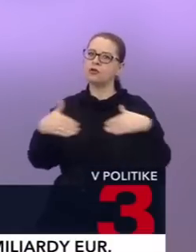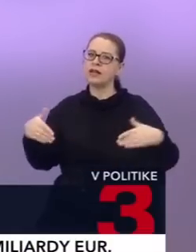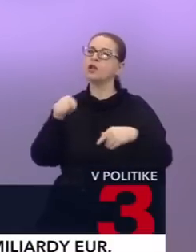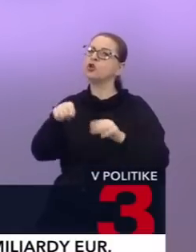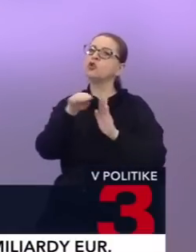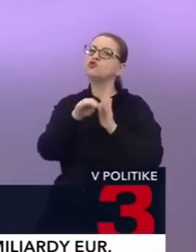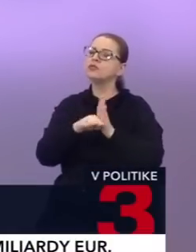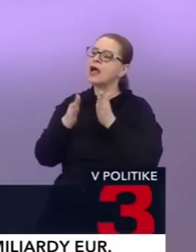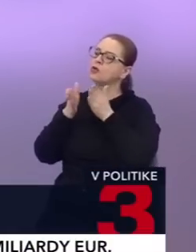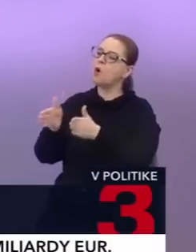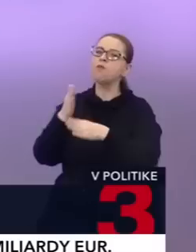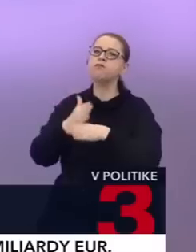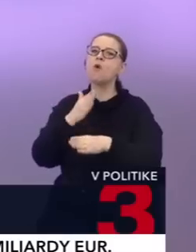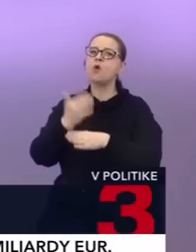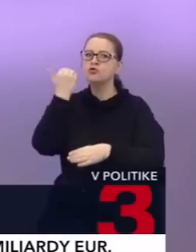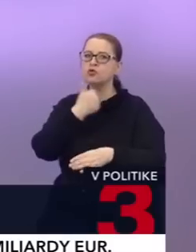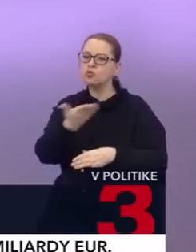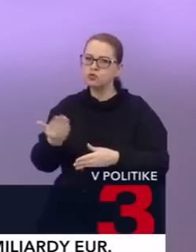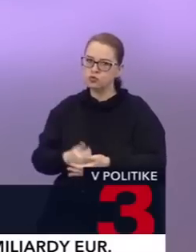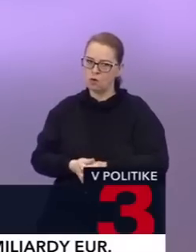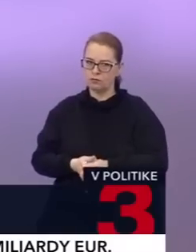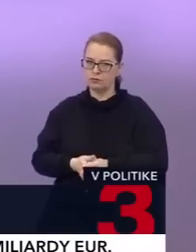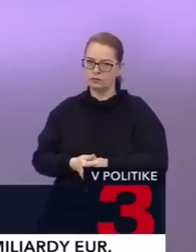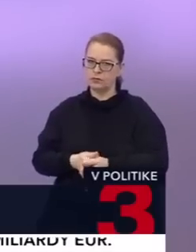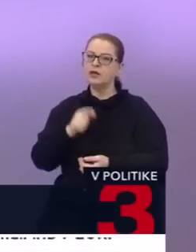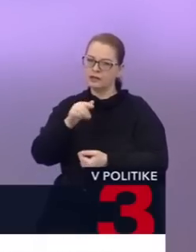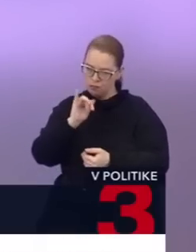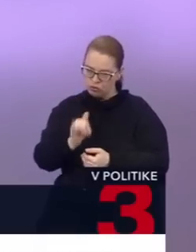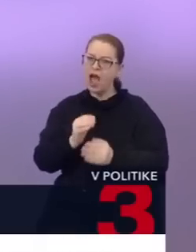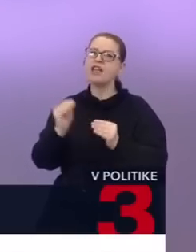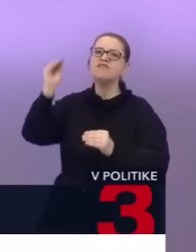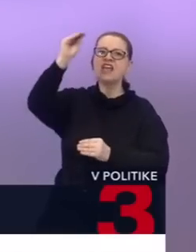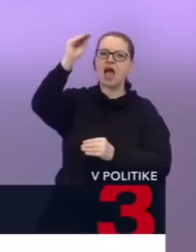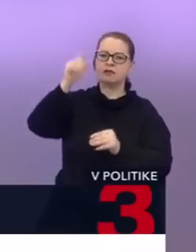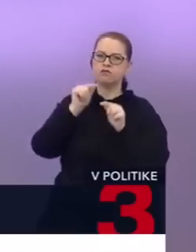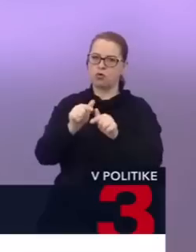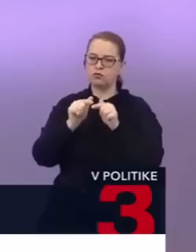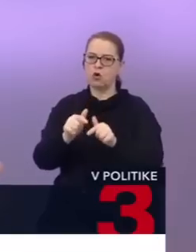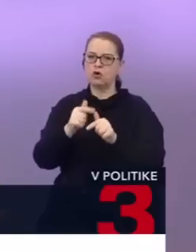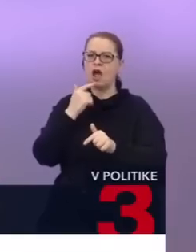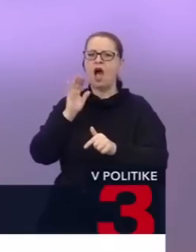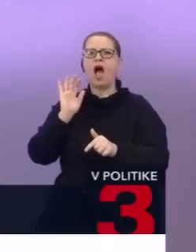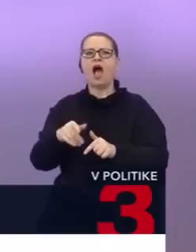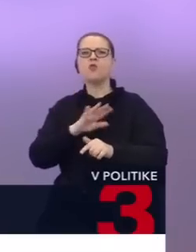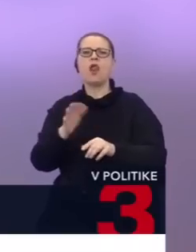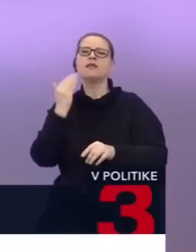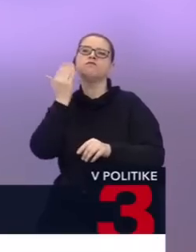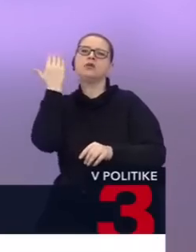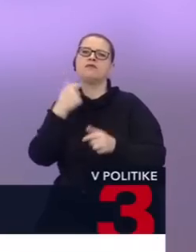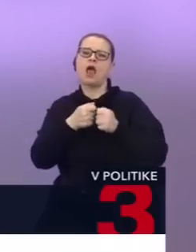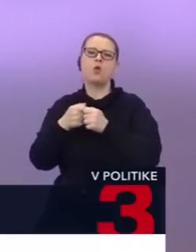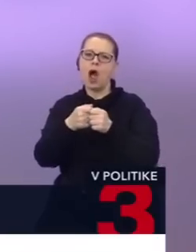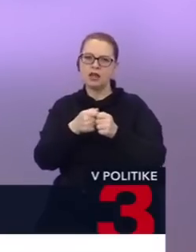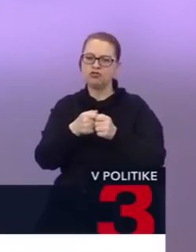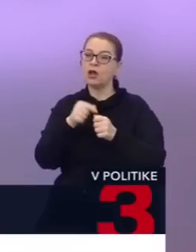sú o pomoci ľuďom. Čiže predpokladám, že tam bude aj vyššia podpora, ako len ex-koaličná. A sú to